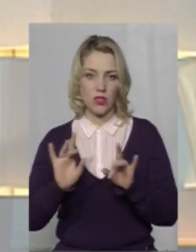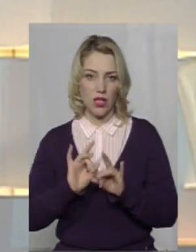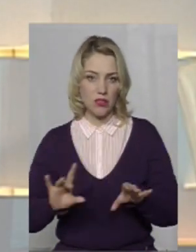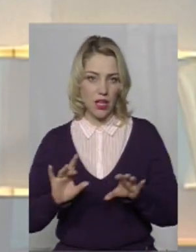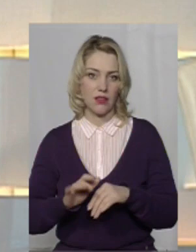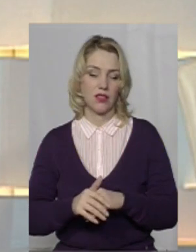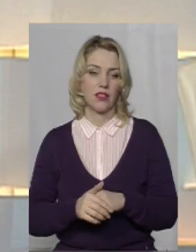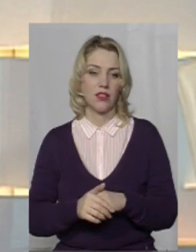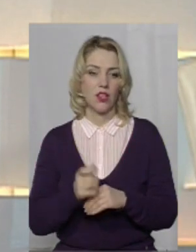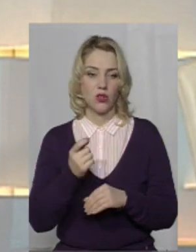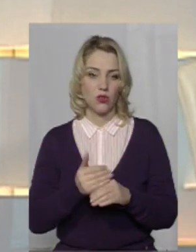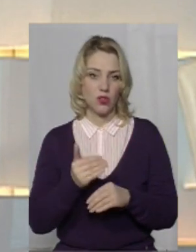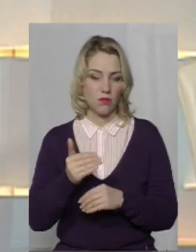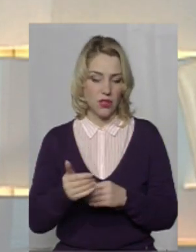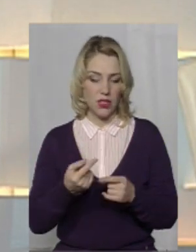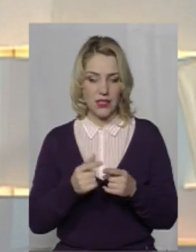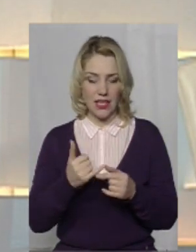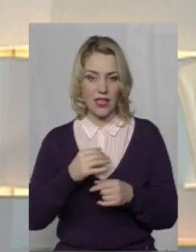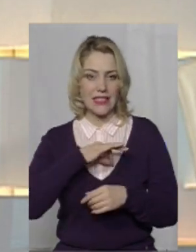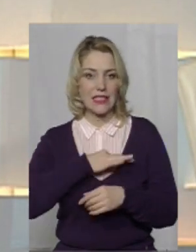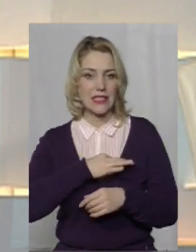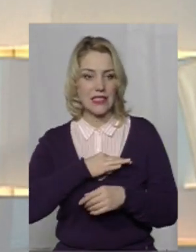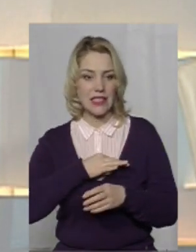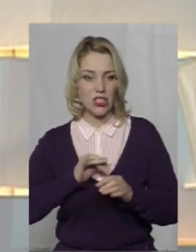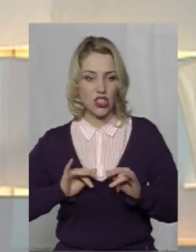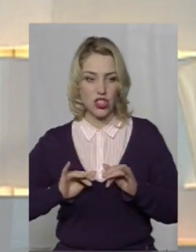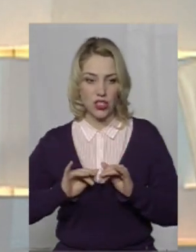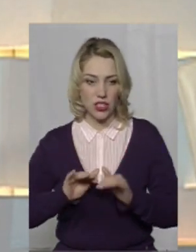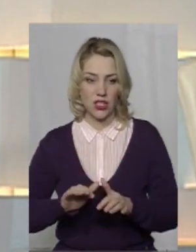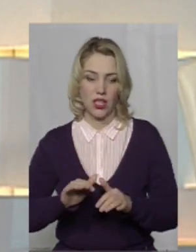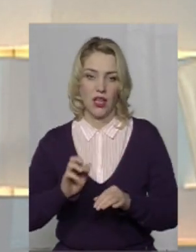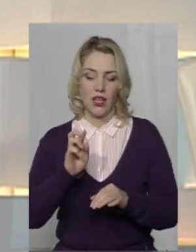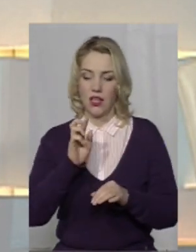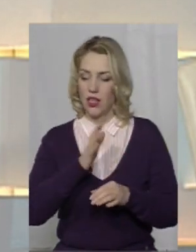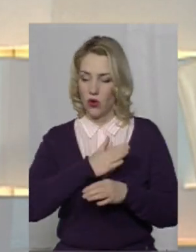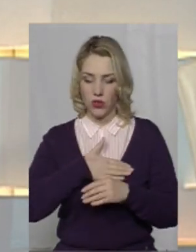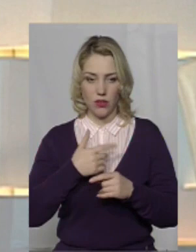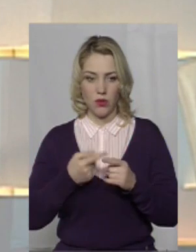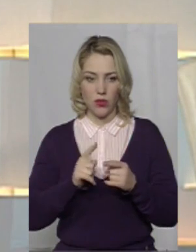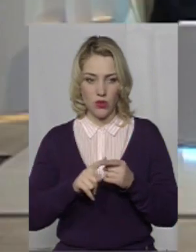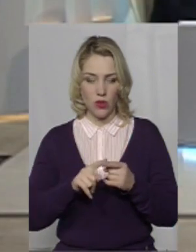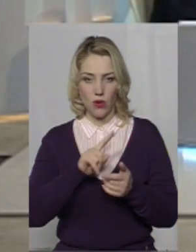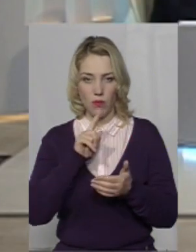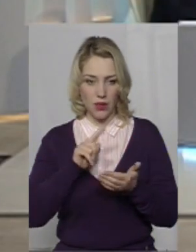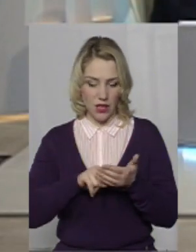трохи пізніше. Зараз тривають слідчі дії, тому я не хотів би до цього питання звертатися.